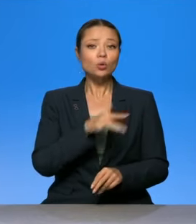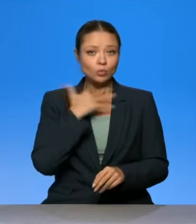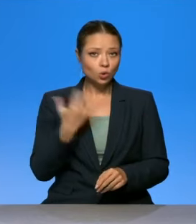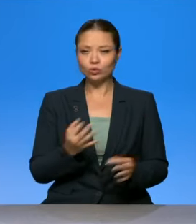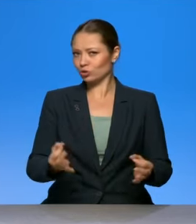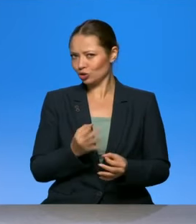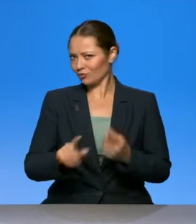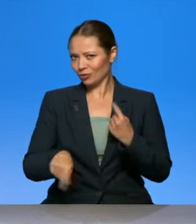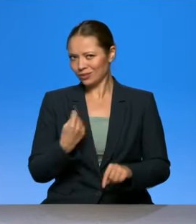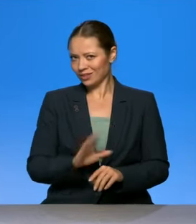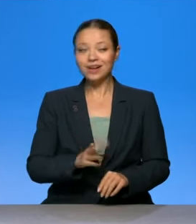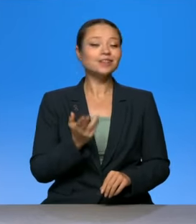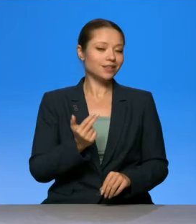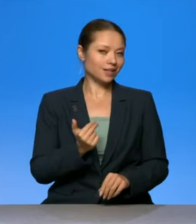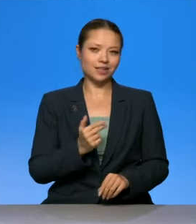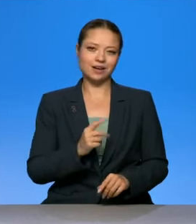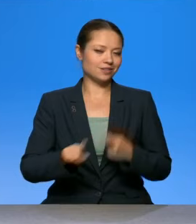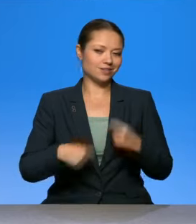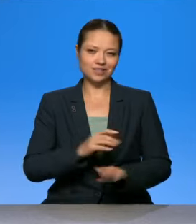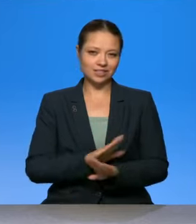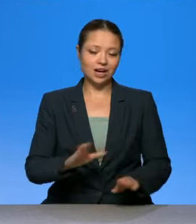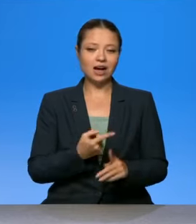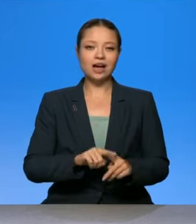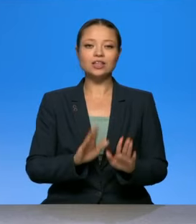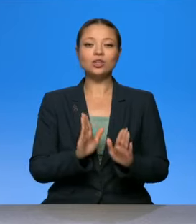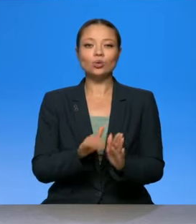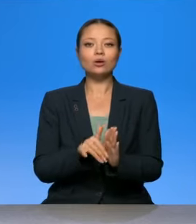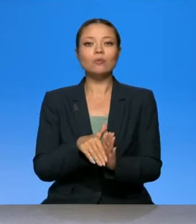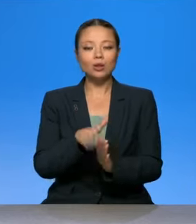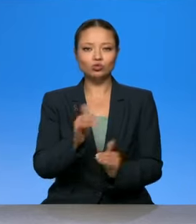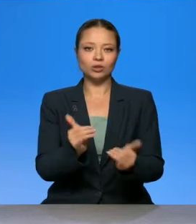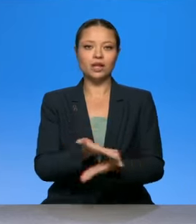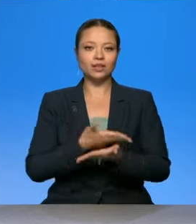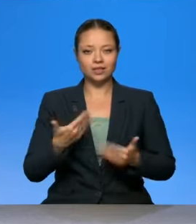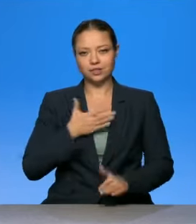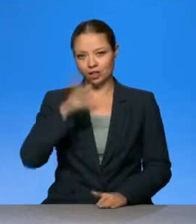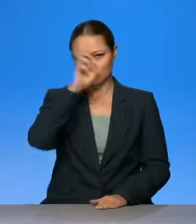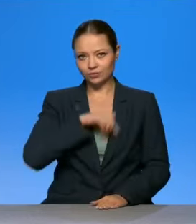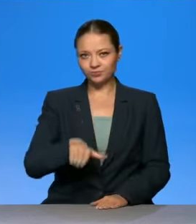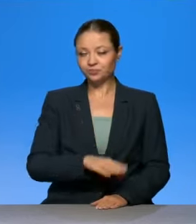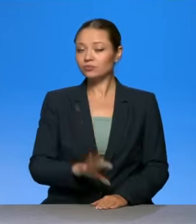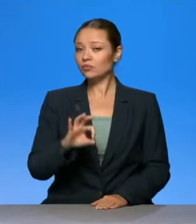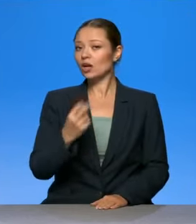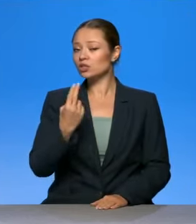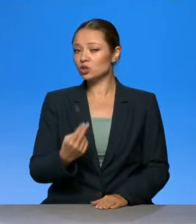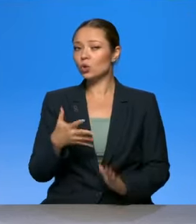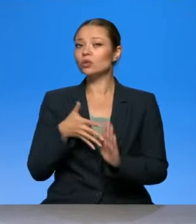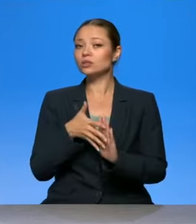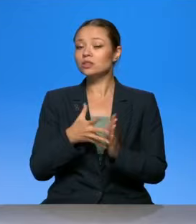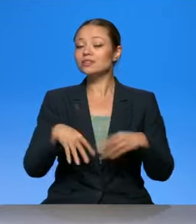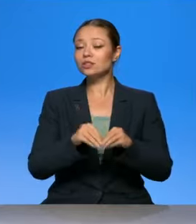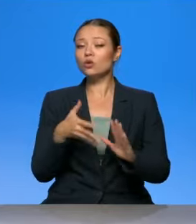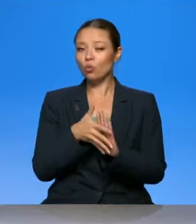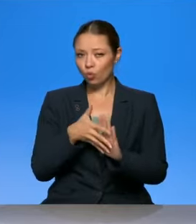пропадет, да, лишь бы не пропал. Нет, не пропадет. Это идет только лучше для нас, для нашей страны. Социолог, директор по работе в ЦИОМ с органами